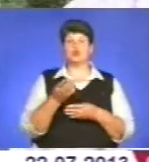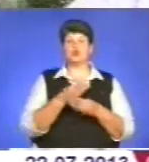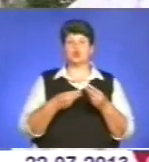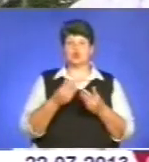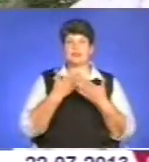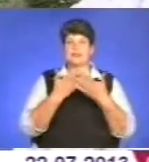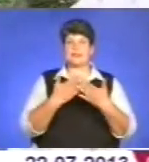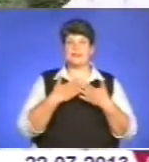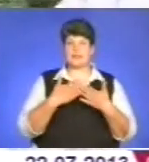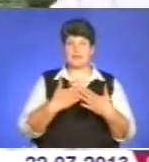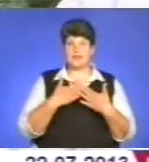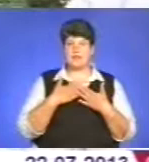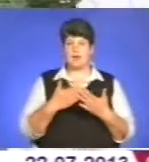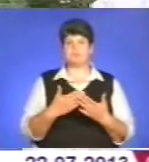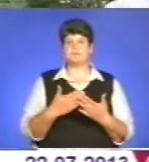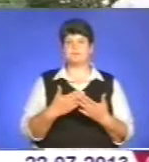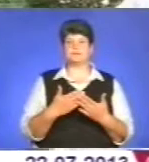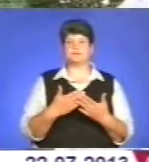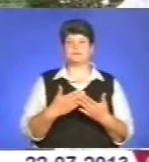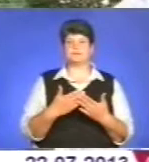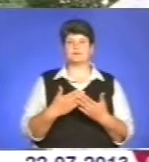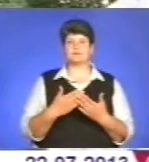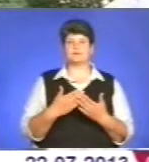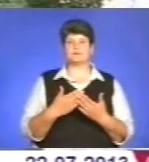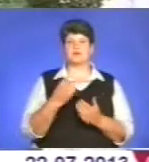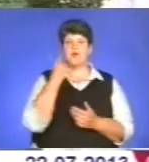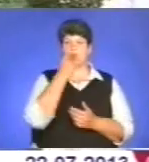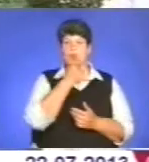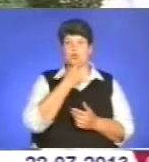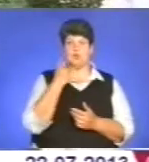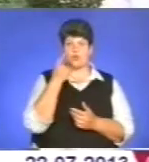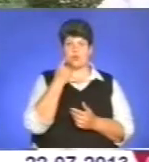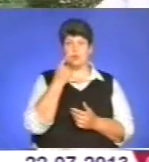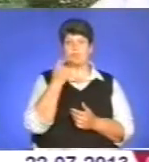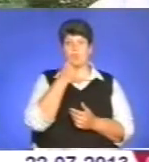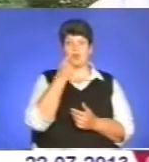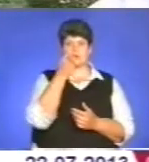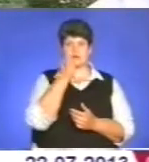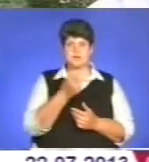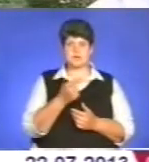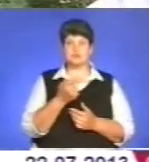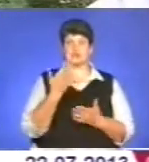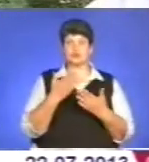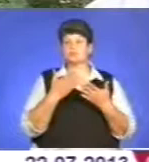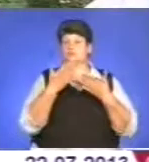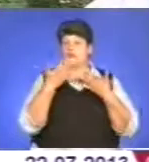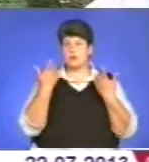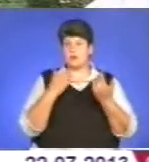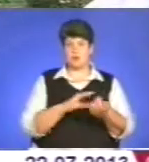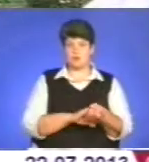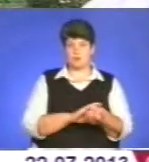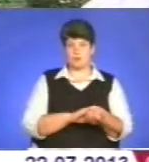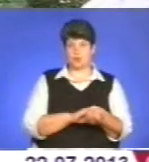не способом рот в рот або рот в ніс. Якщо відсутній пульс, значить,